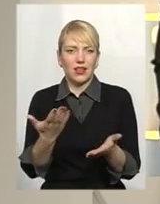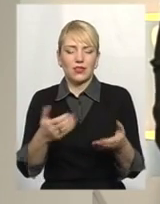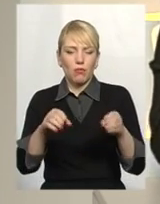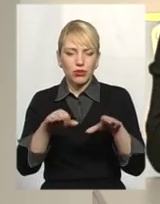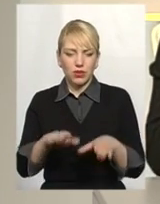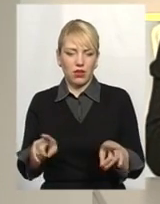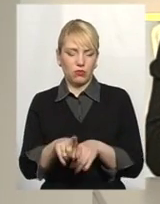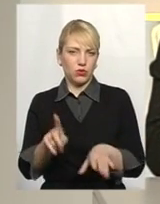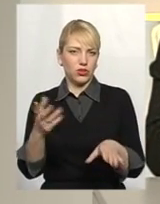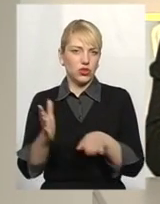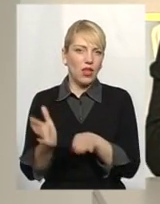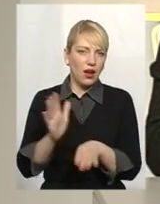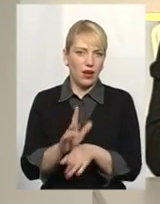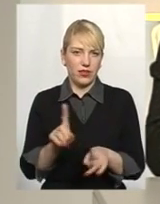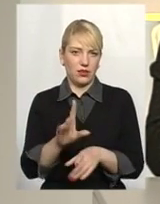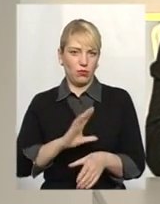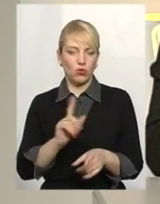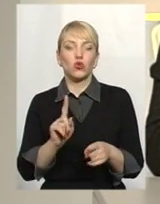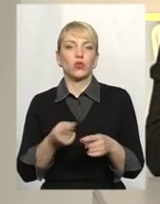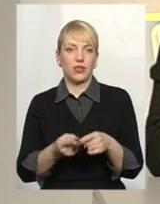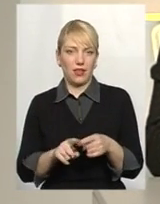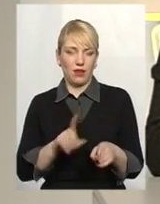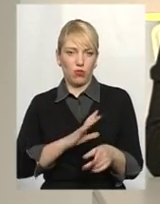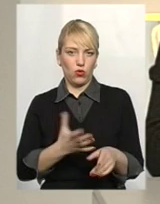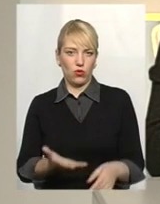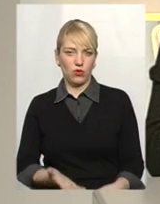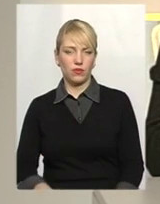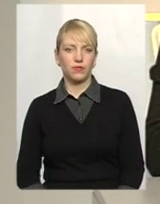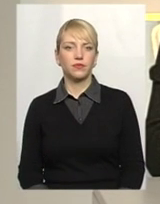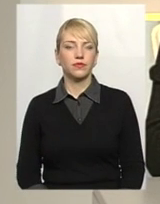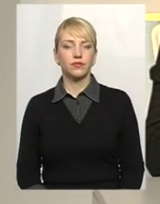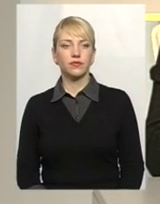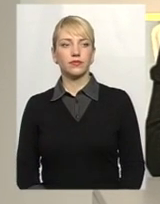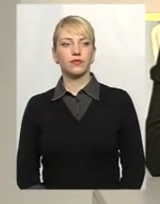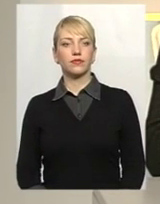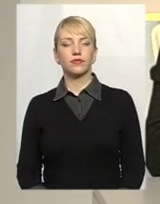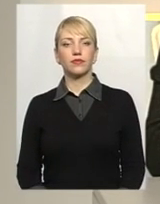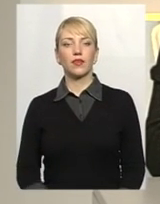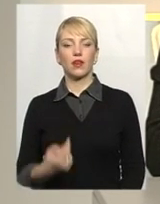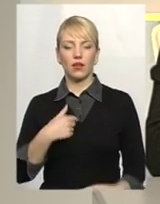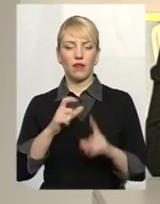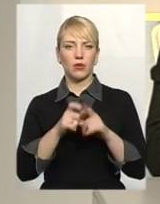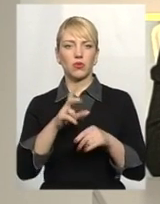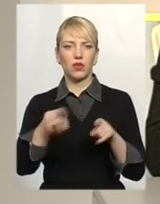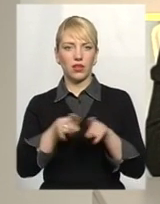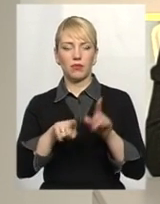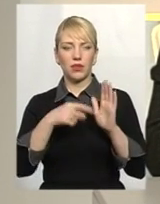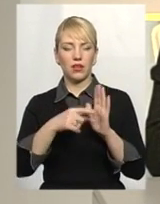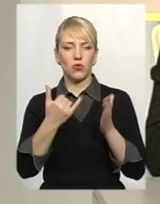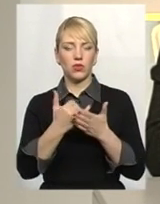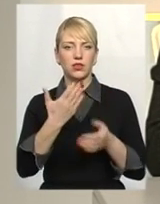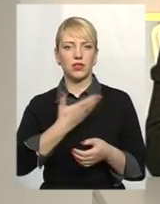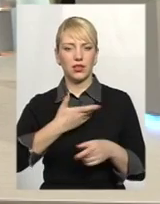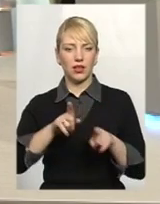була, чи наказ, чи що було? Дякуємо. Я відповів на це запитання. Є в нас